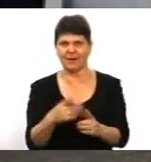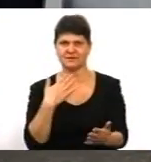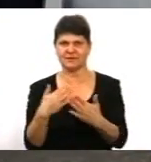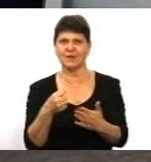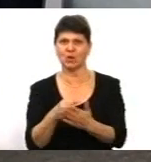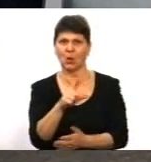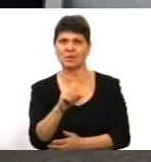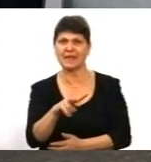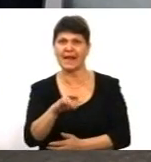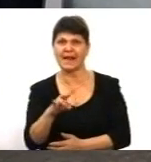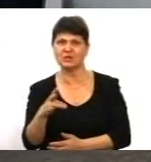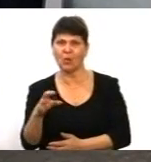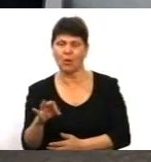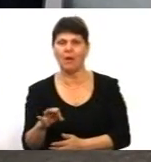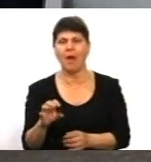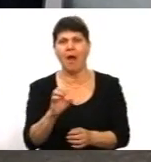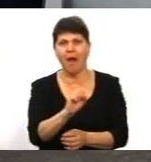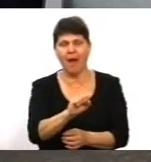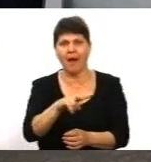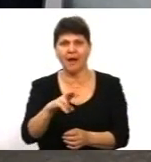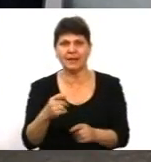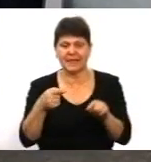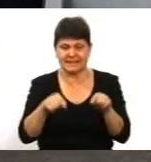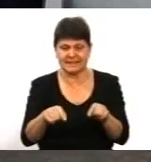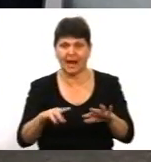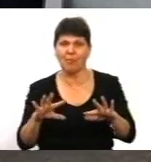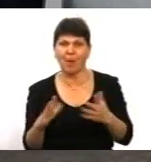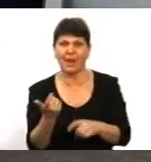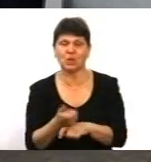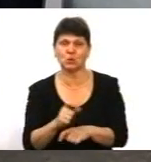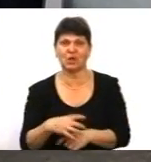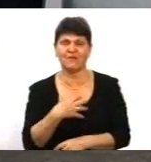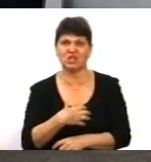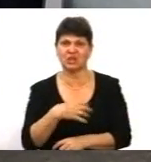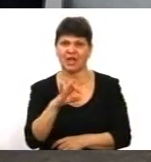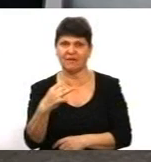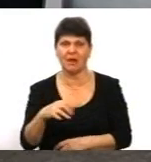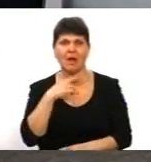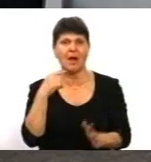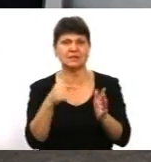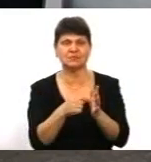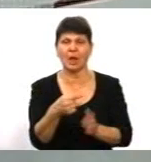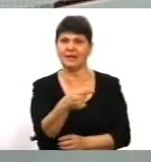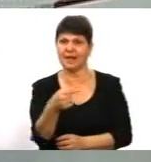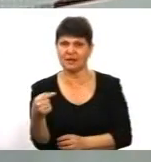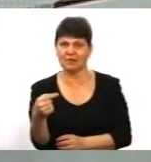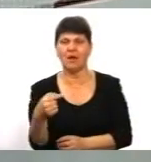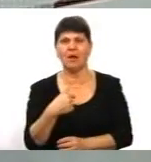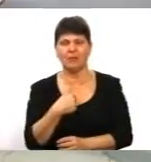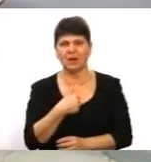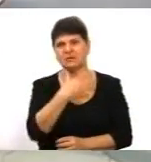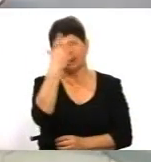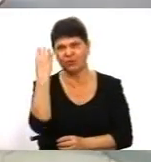Таким чином, все ж таки, цей момент дуже важливий. Ми акцентуємо негатив, і ми забуваємо пропозитив.